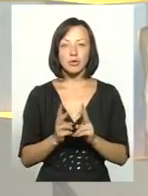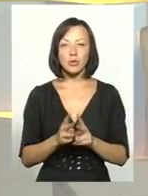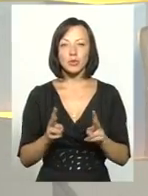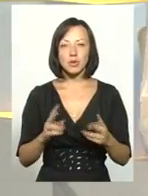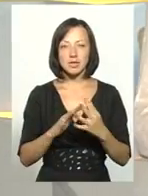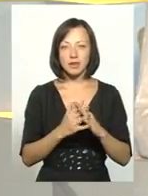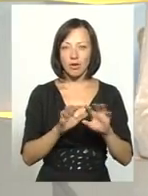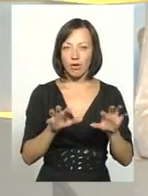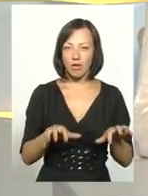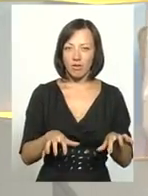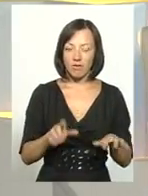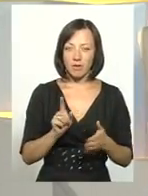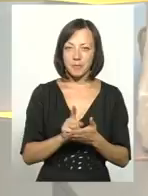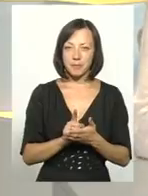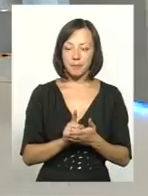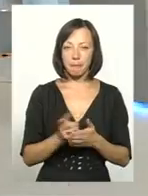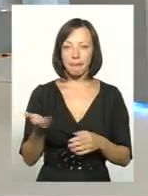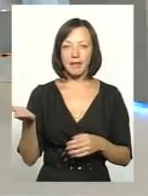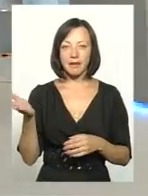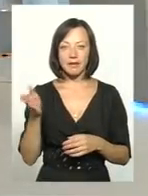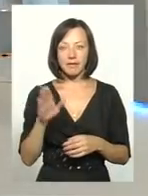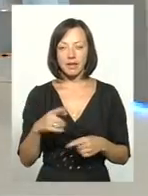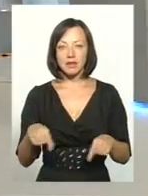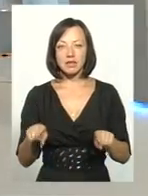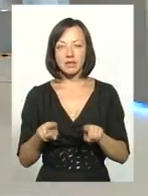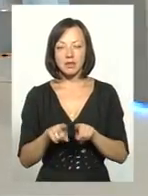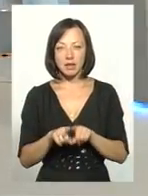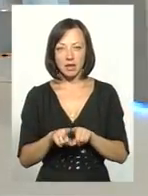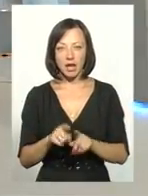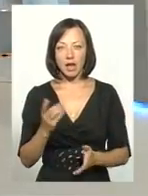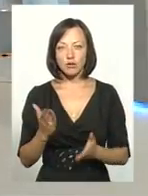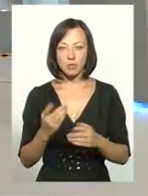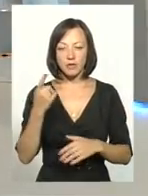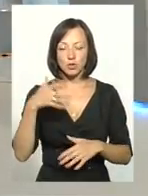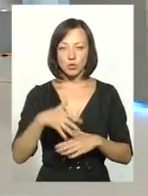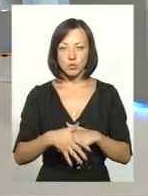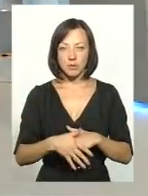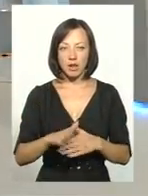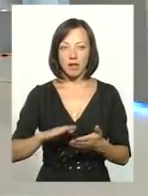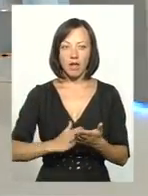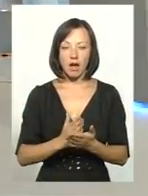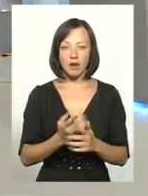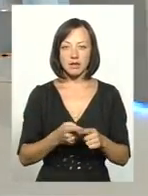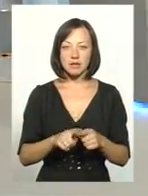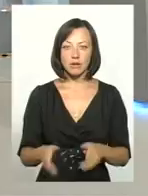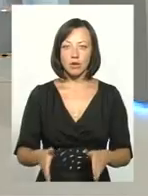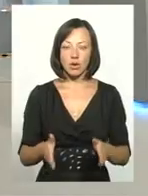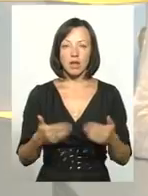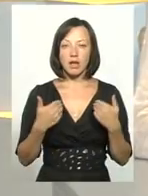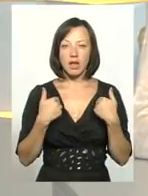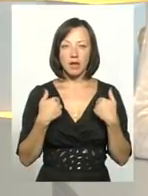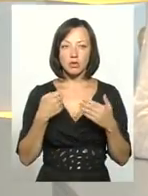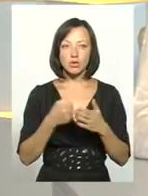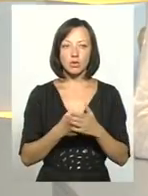Сільський голова має, об'єднана громада? Якщо ви зрозуміли на карті, яка це дорога, тому що я, наприклад, не А до